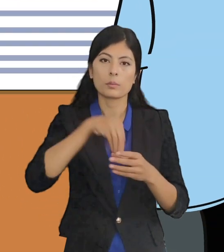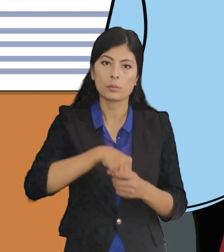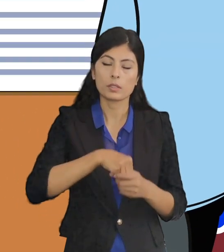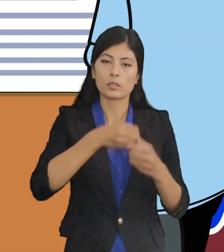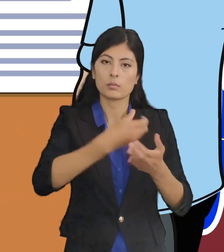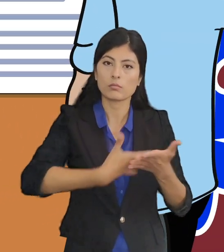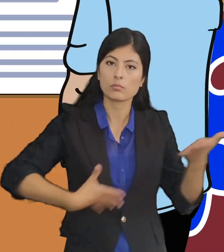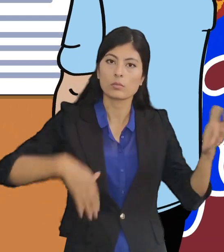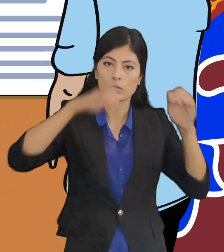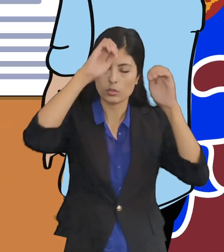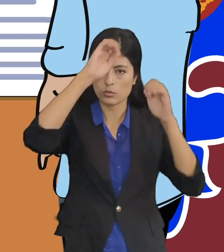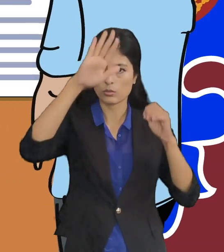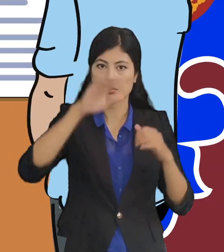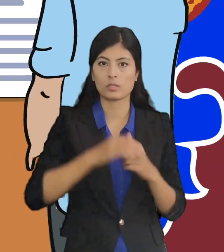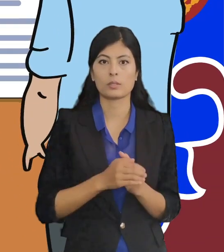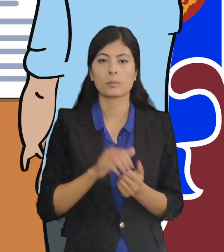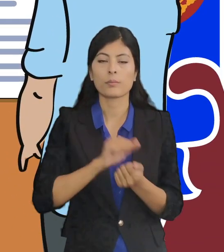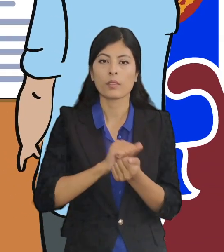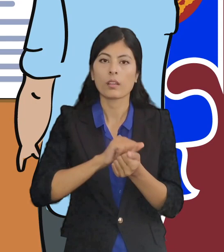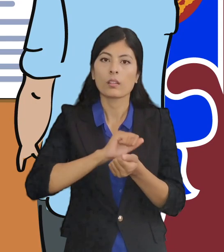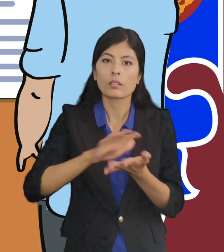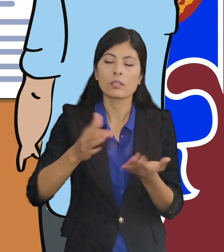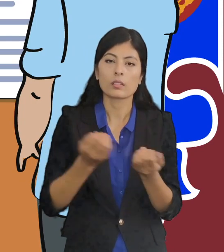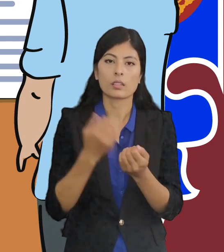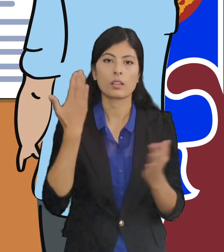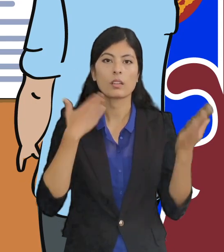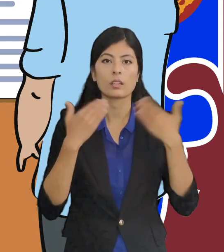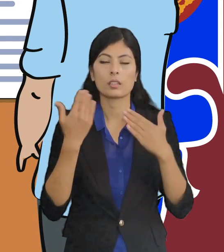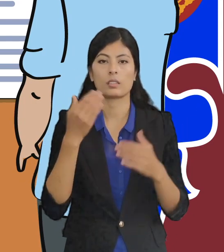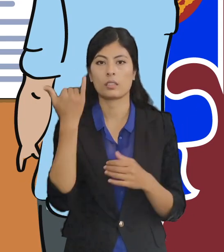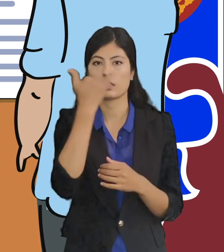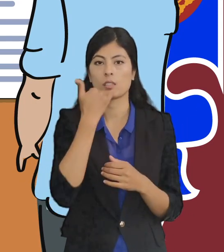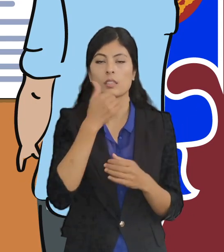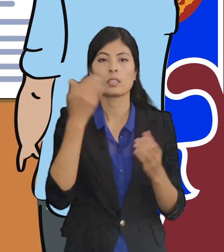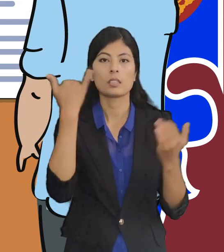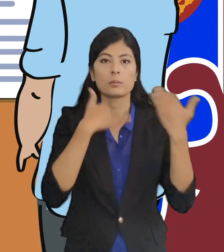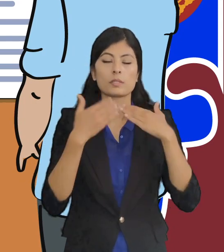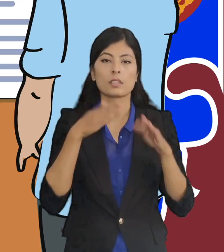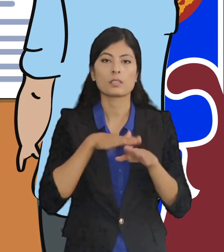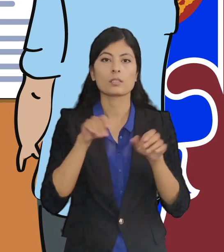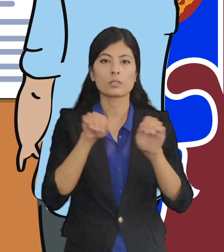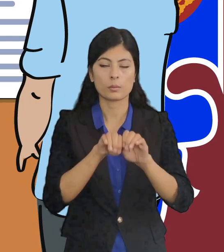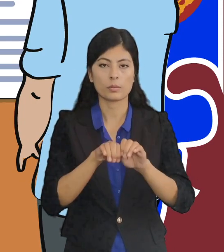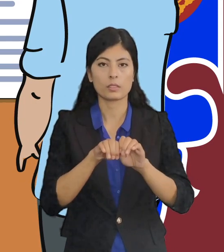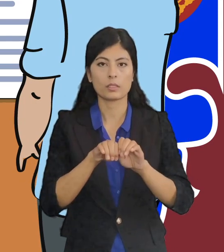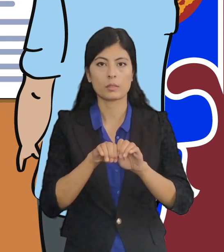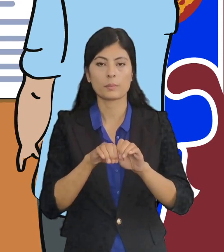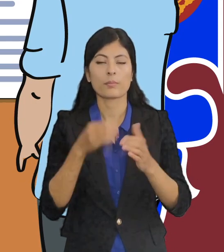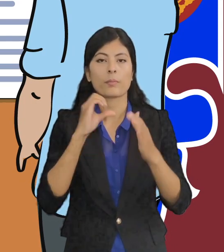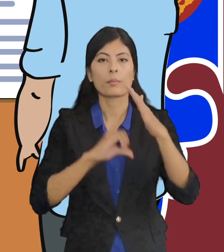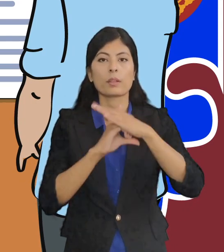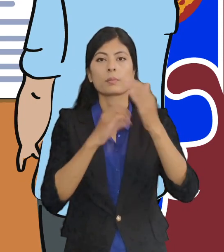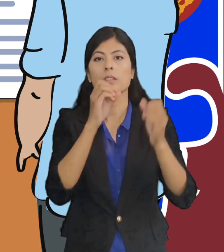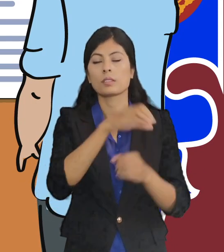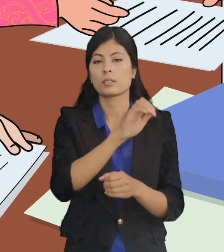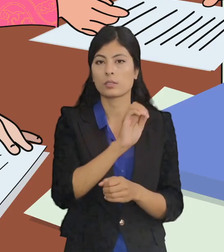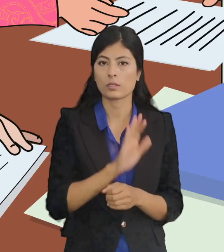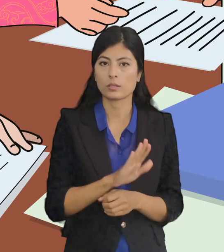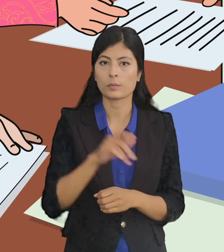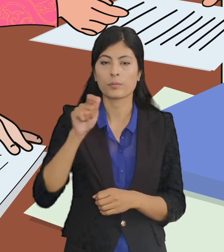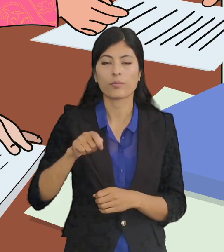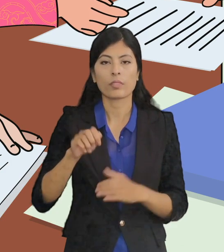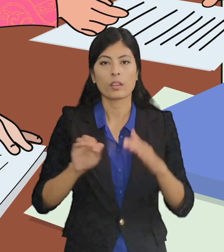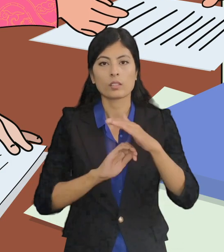प्रकासन करईच समय लेंगिक हिंसा सम्मंधि बिवाद के पेशी क्रम नीर्धारत में प्राथमिक्ता देल जाईया नियायक समिती